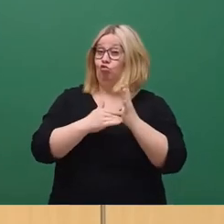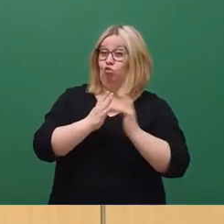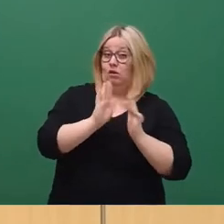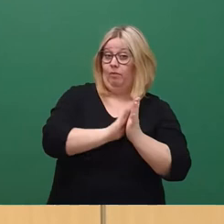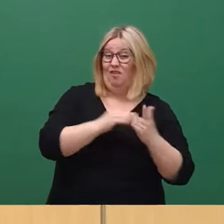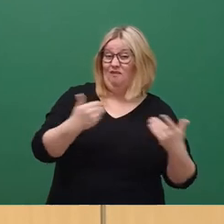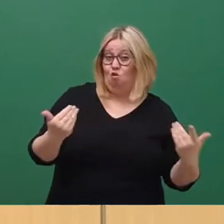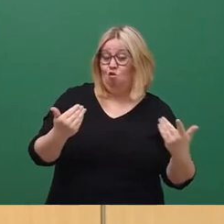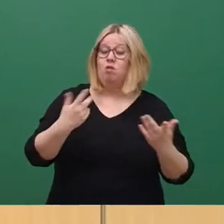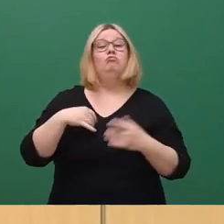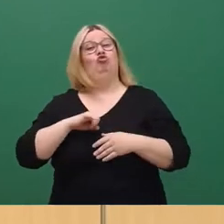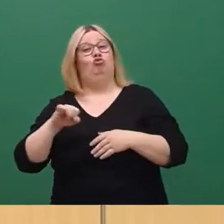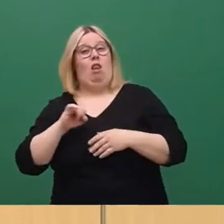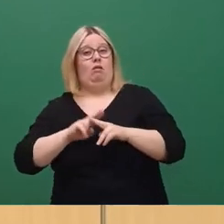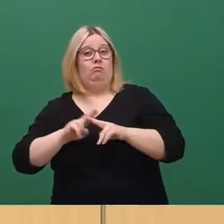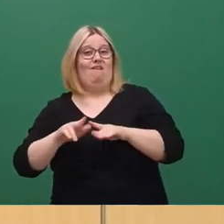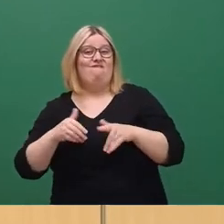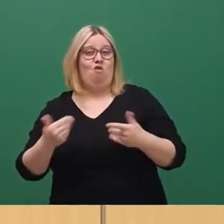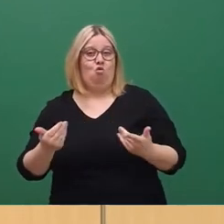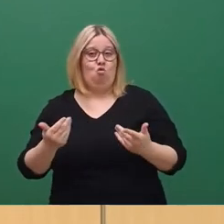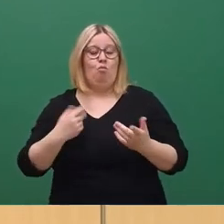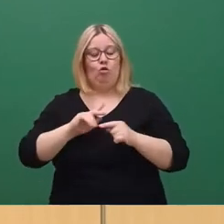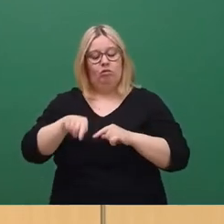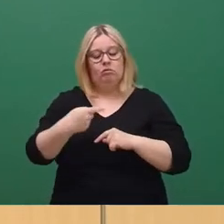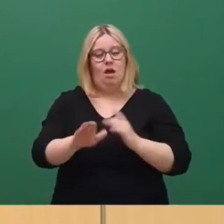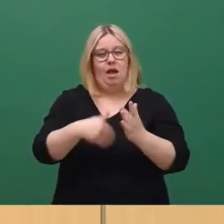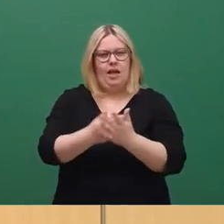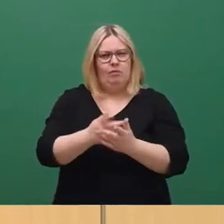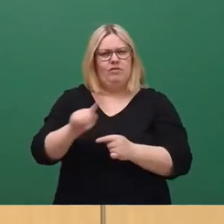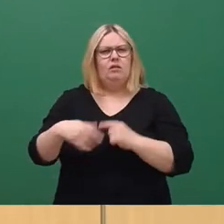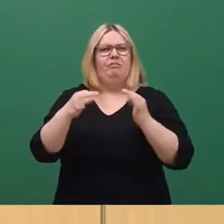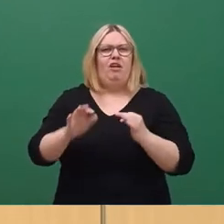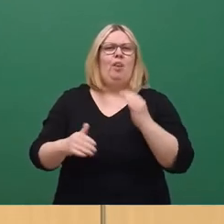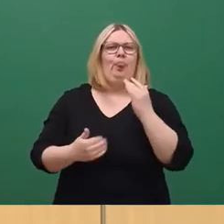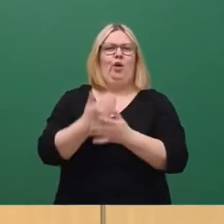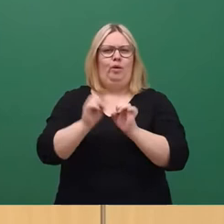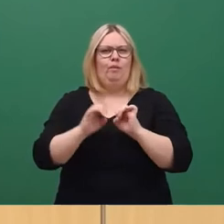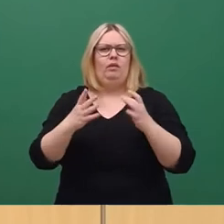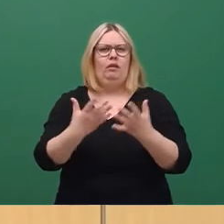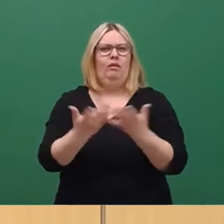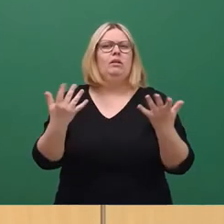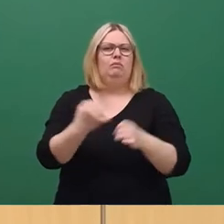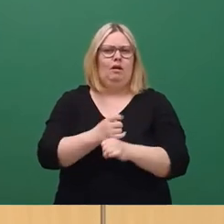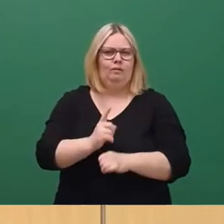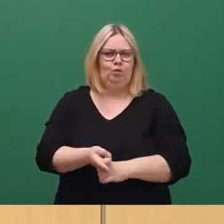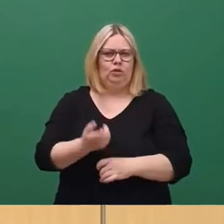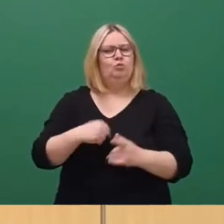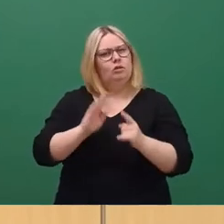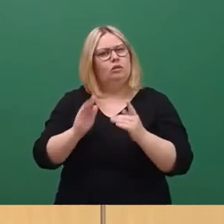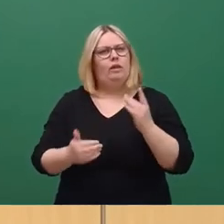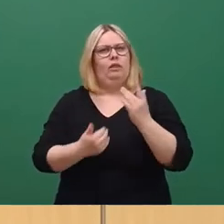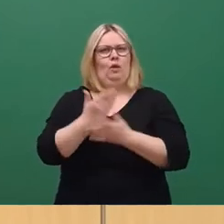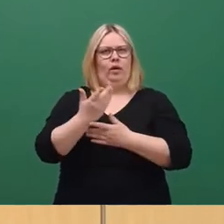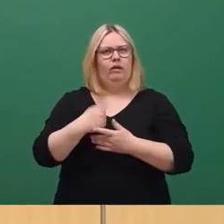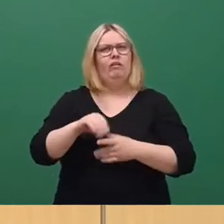Wo hätten wir schneller nachsteuern müssen? Welche Schlussfolgerungen müssen wir ziehen und welche Maßnahmen müssen wir treffen, um auf künftige Pandemien